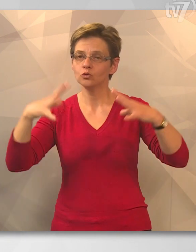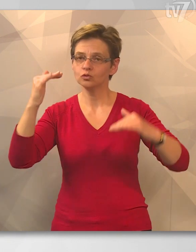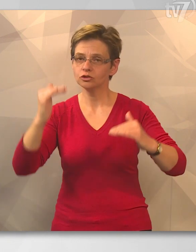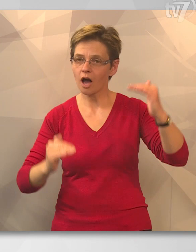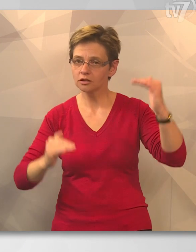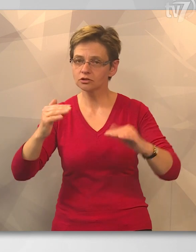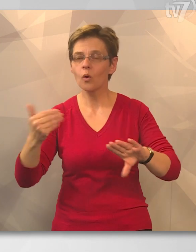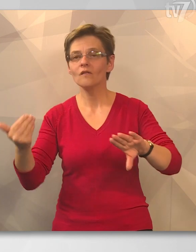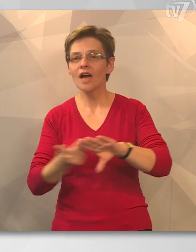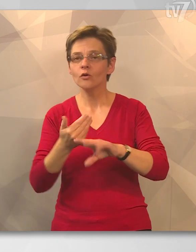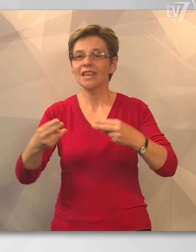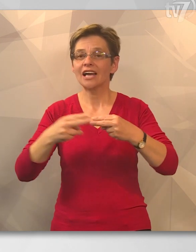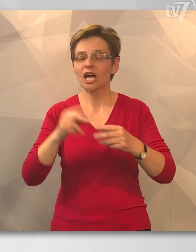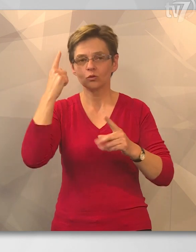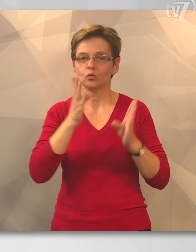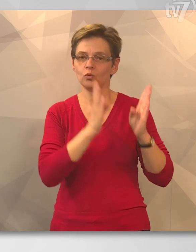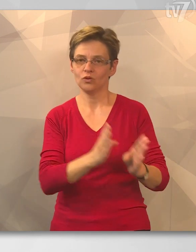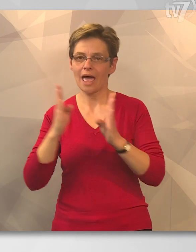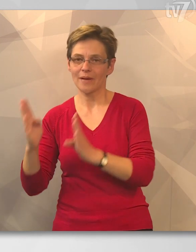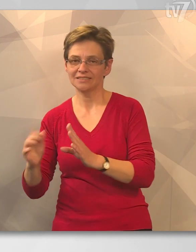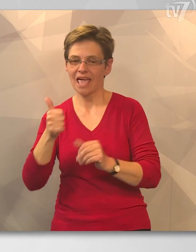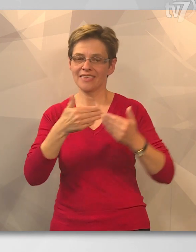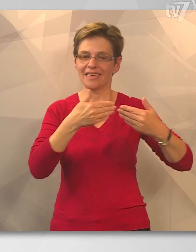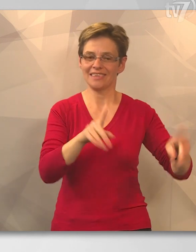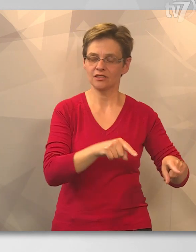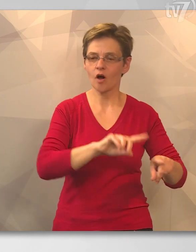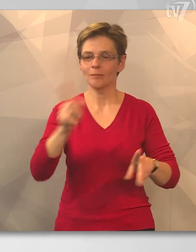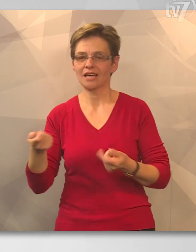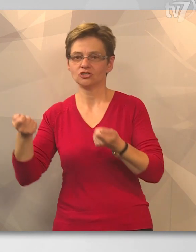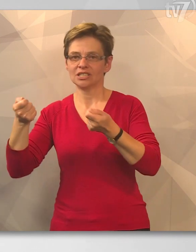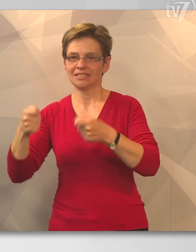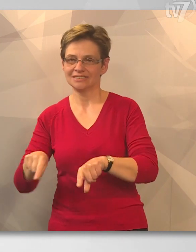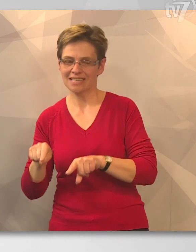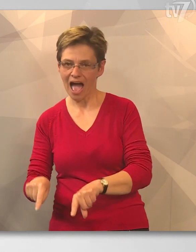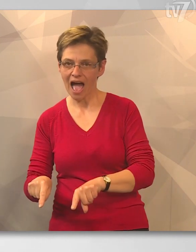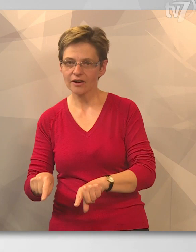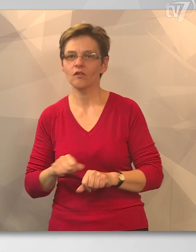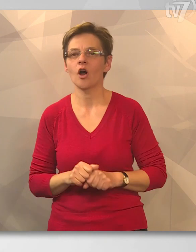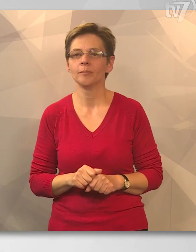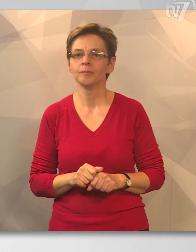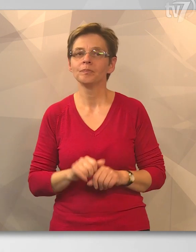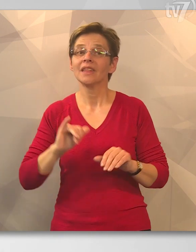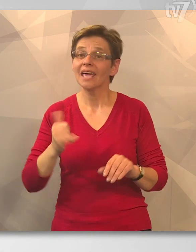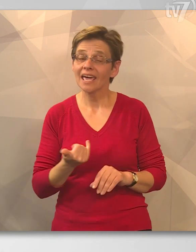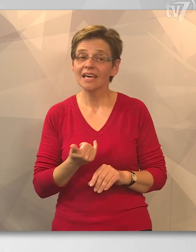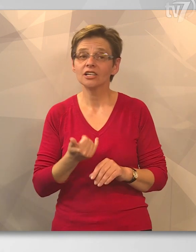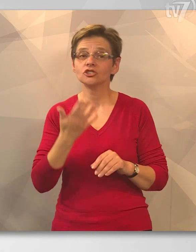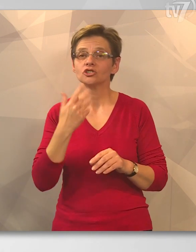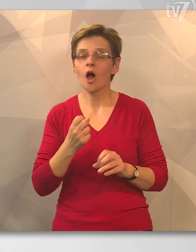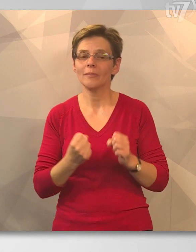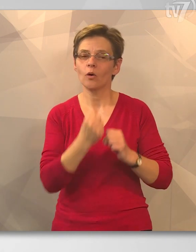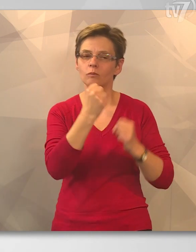dúzzasztó, a felújítását lehetett ütemezni, az egyik nyílás nyitott, a másik nyílás elzárásra kerül,